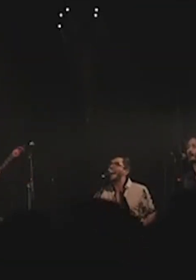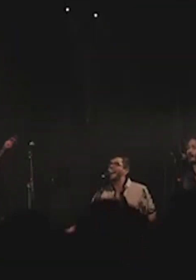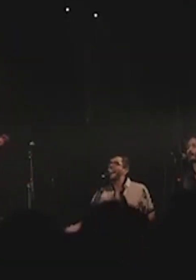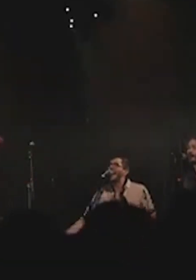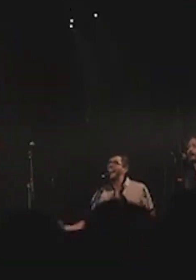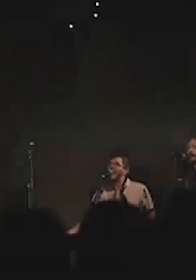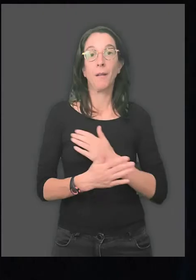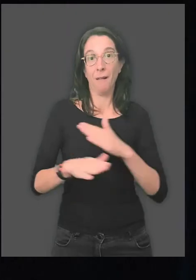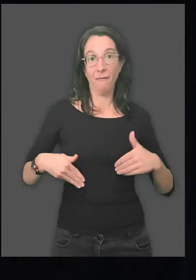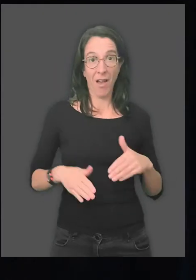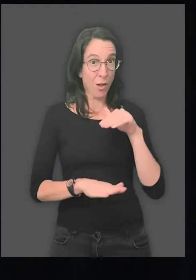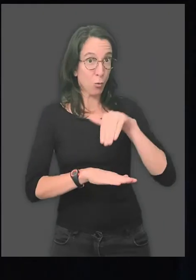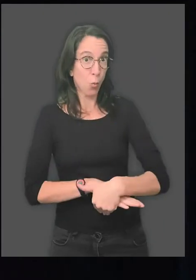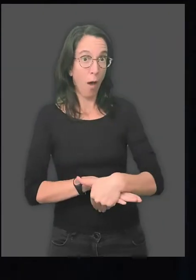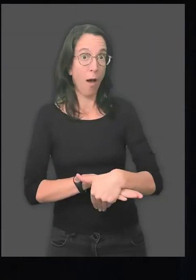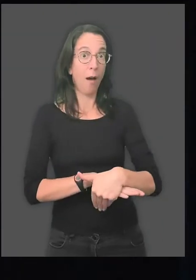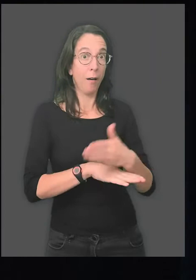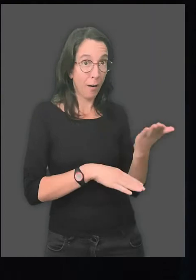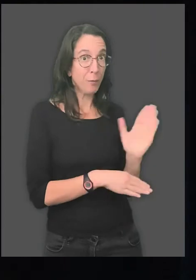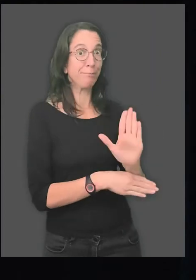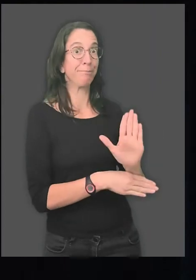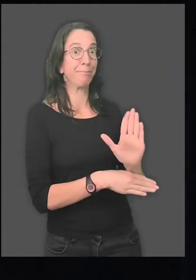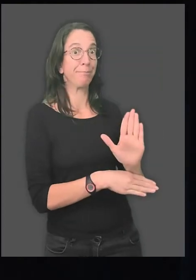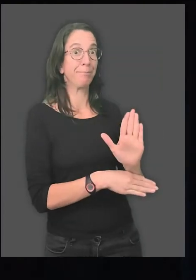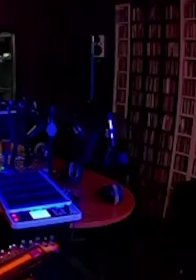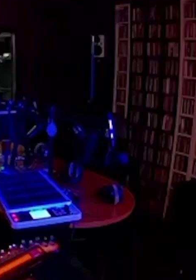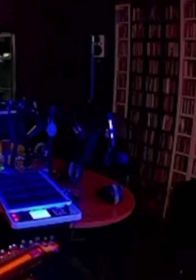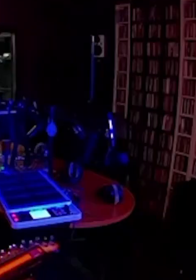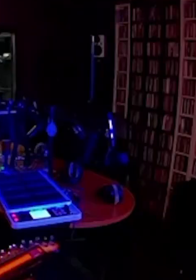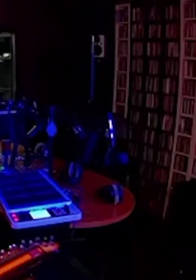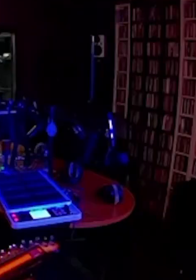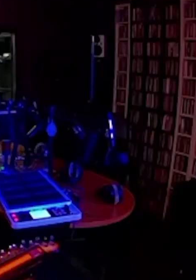Et pour terminer la soirée, El Khalif.